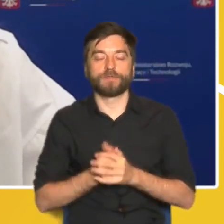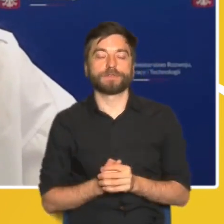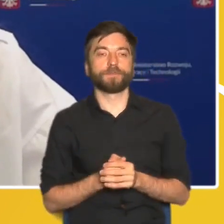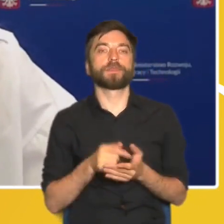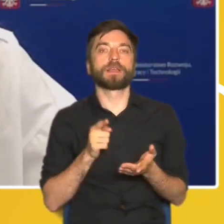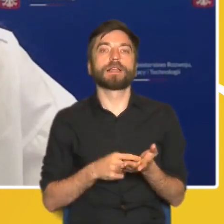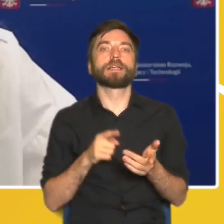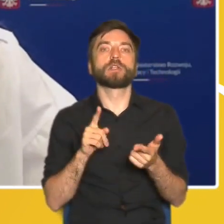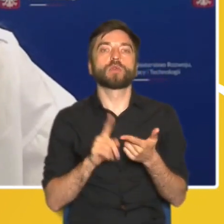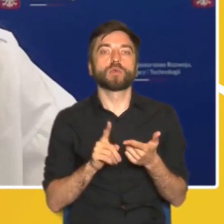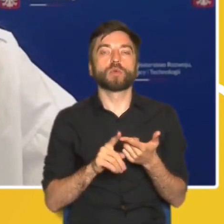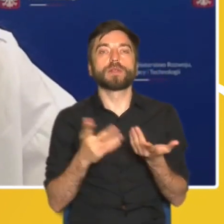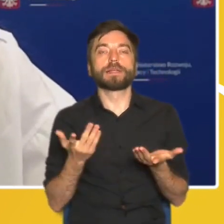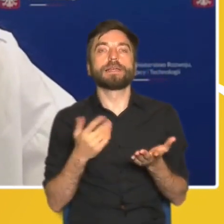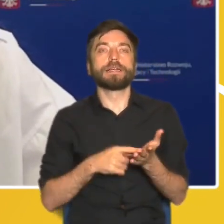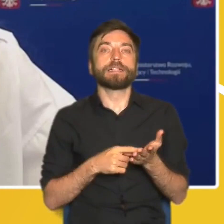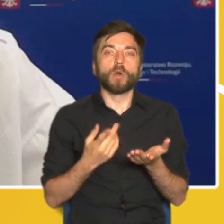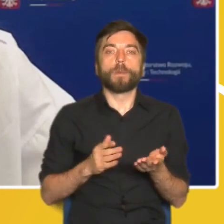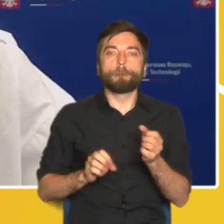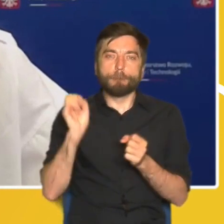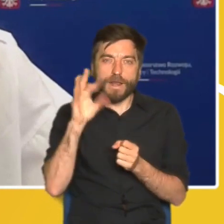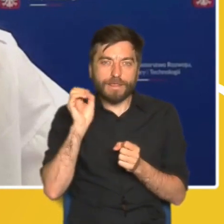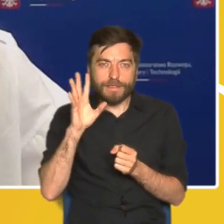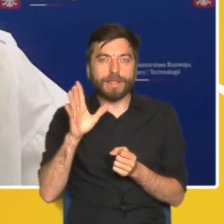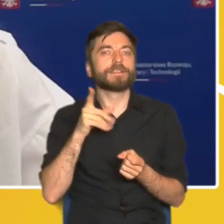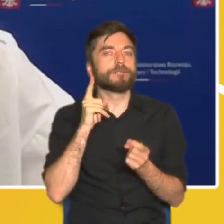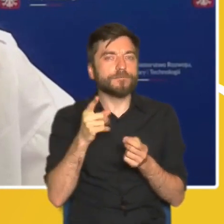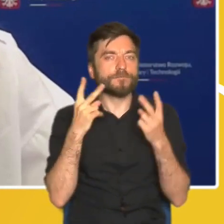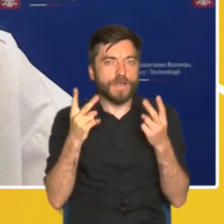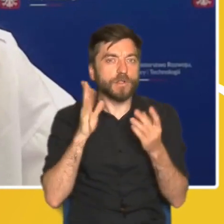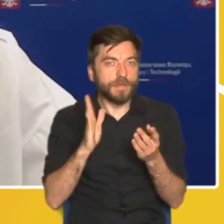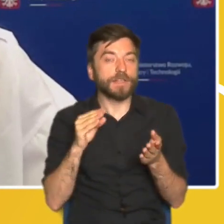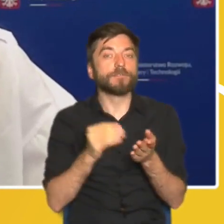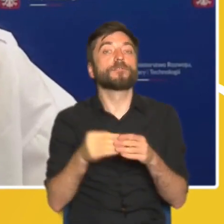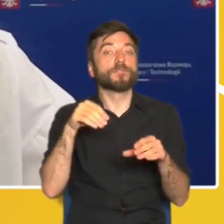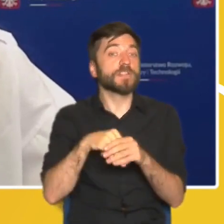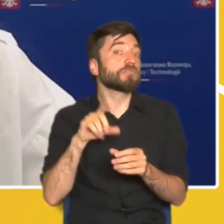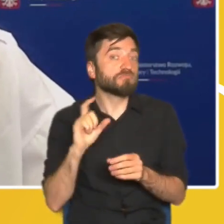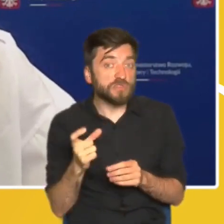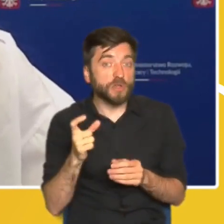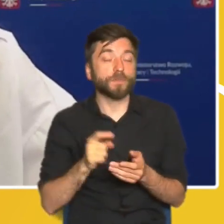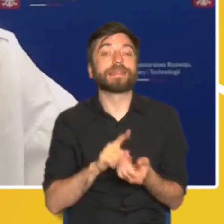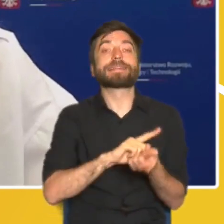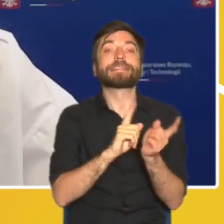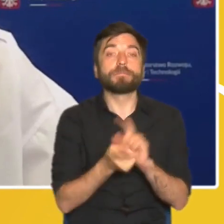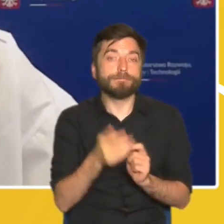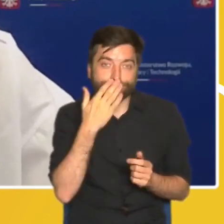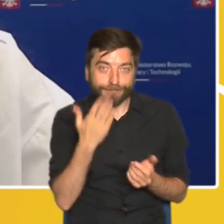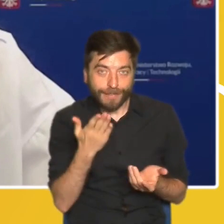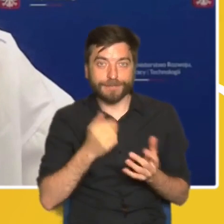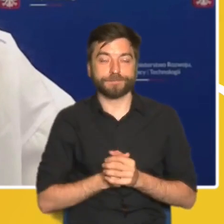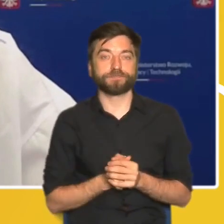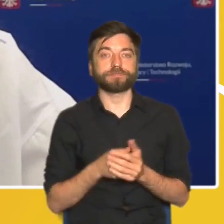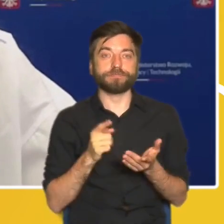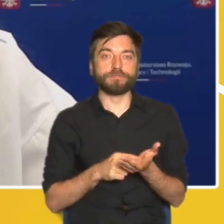poświęcona będzie oczywiście osobna prezentacja, ale w bardzo dużym uogólnieniu najważniejsze zmiany będą między